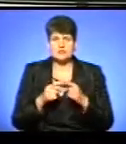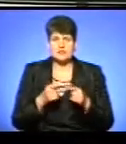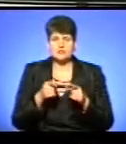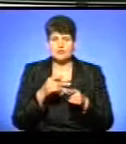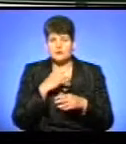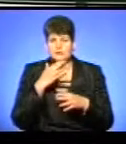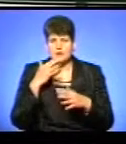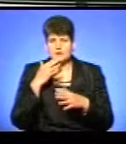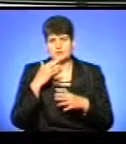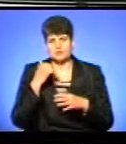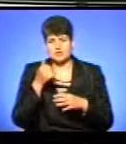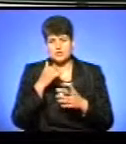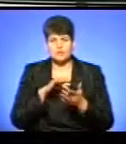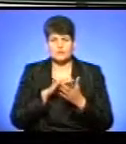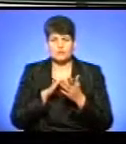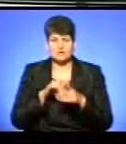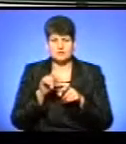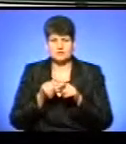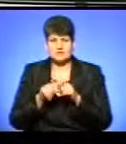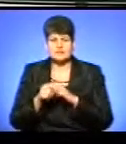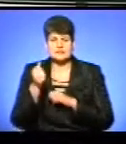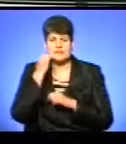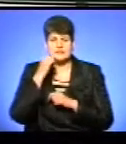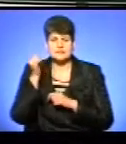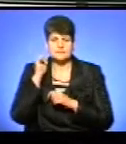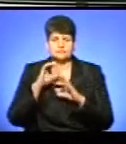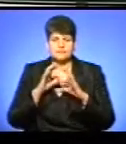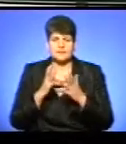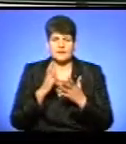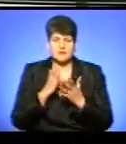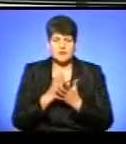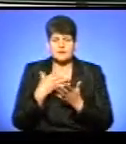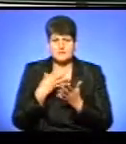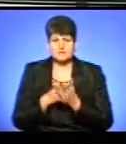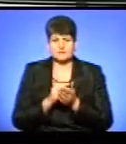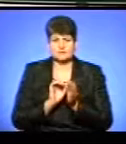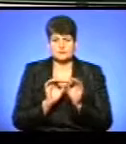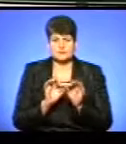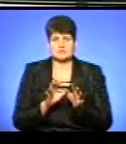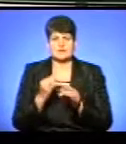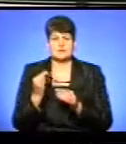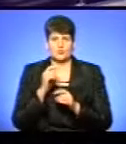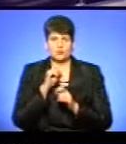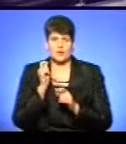багаторічних подорожей та досліджень древнього світу, містить авторські трактування історії України.